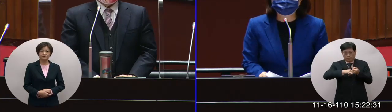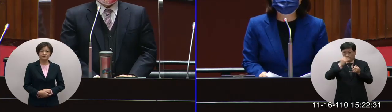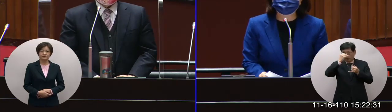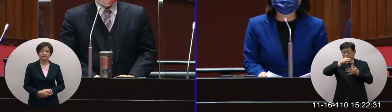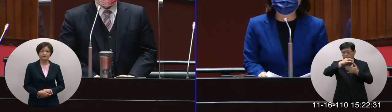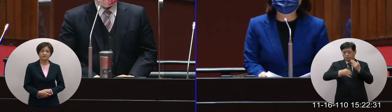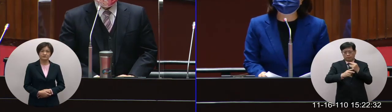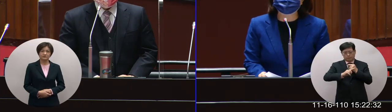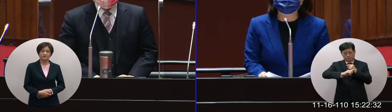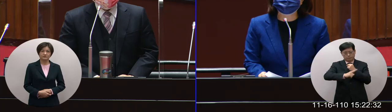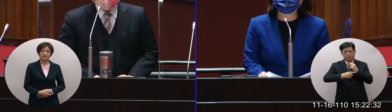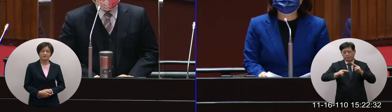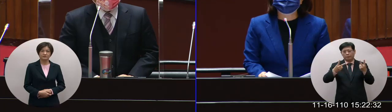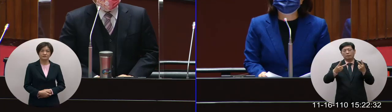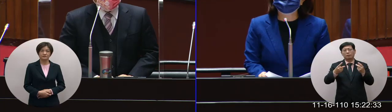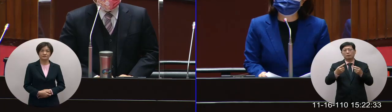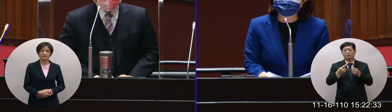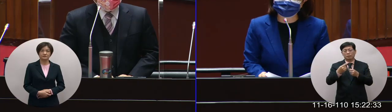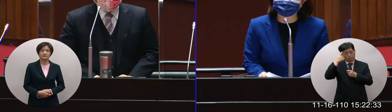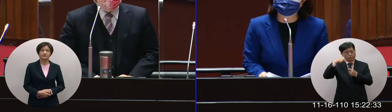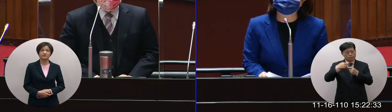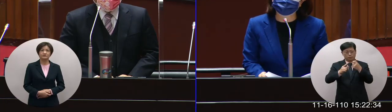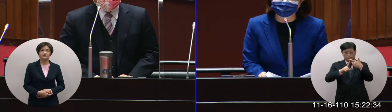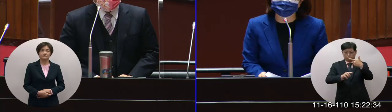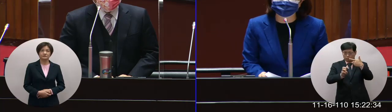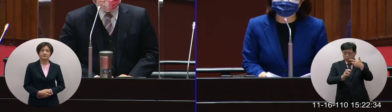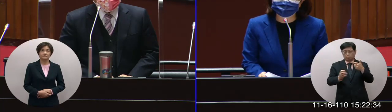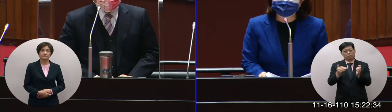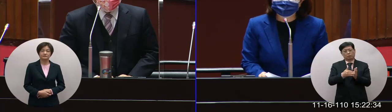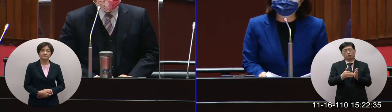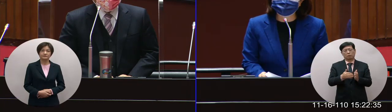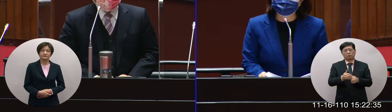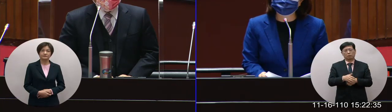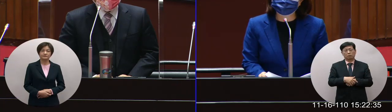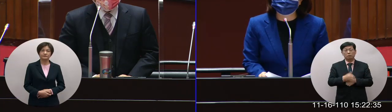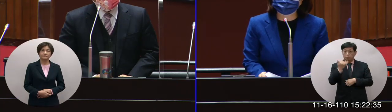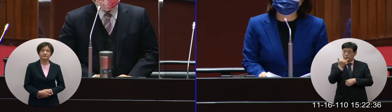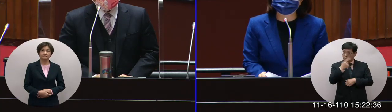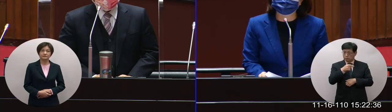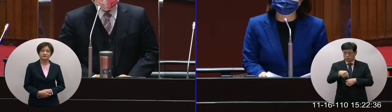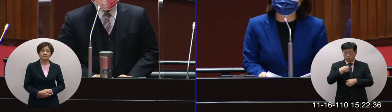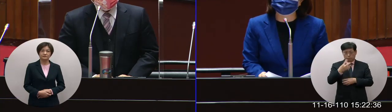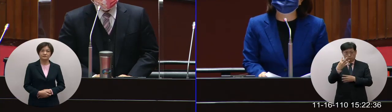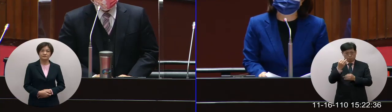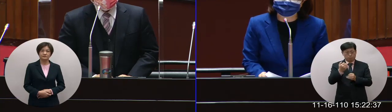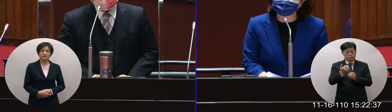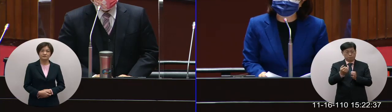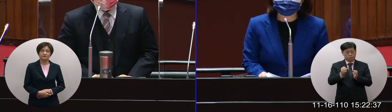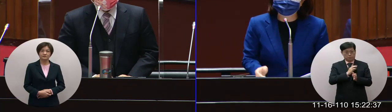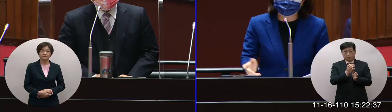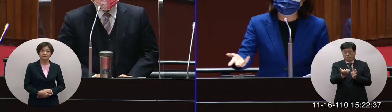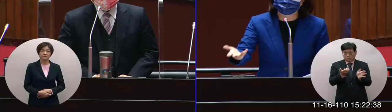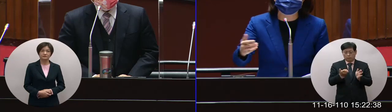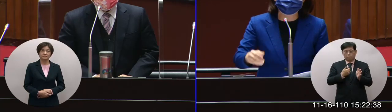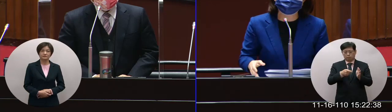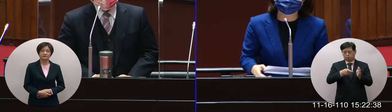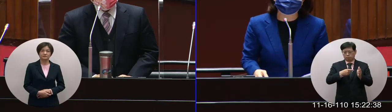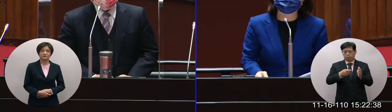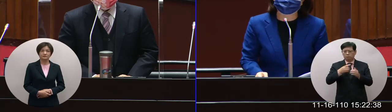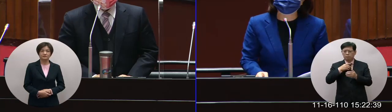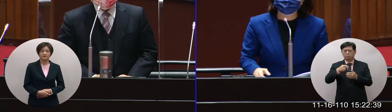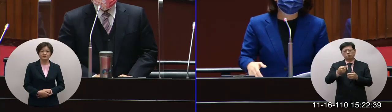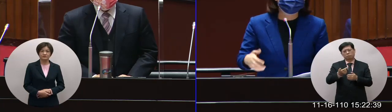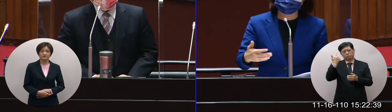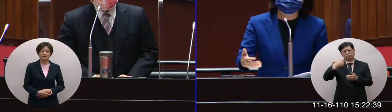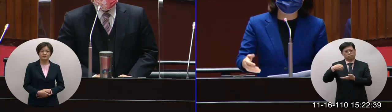例因為特別條例我們明年6、2、30號才到期那有沒有可能在特別條例裡面來定因為特別條例只要送到